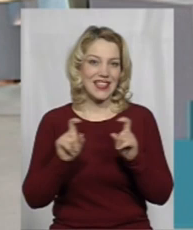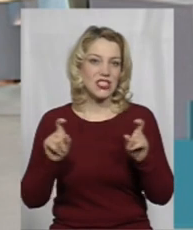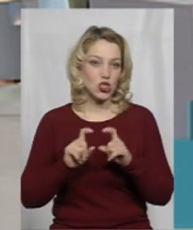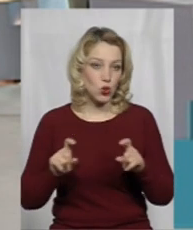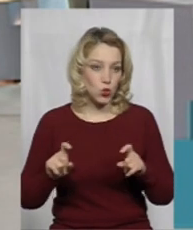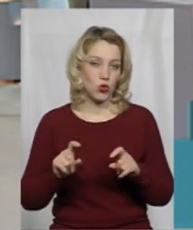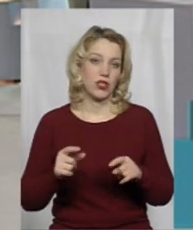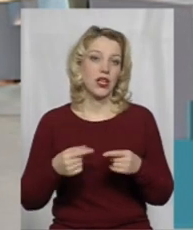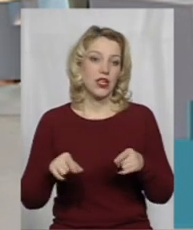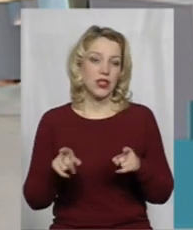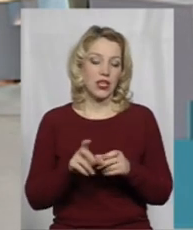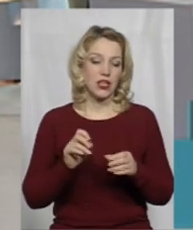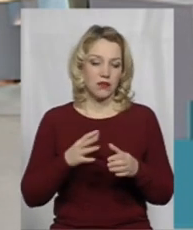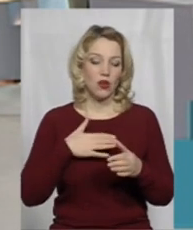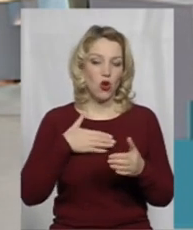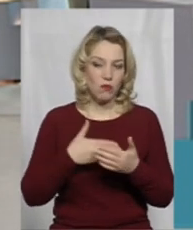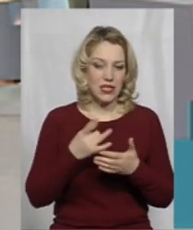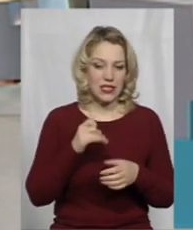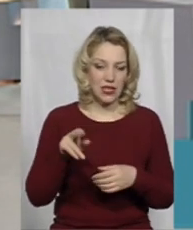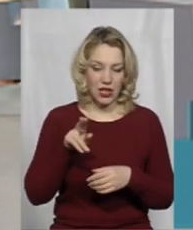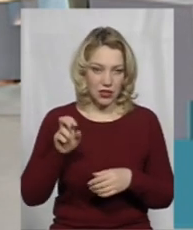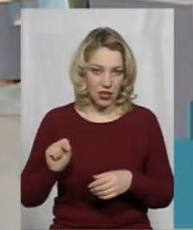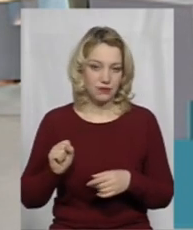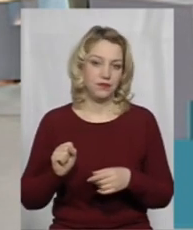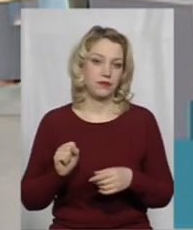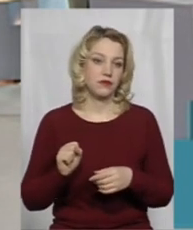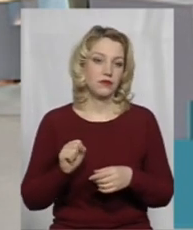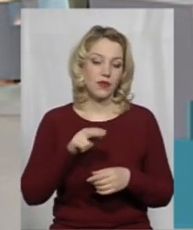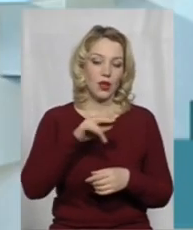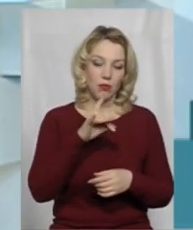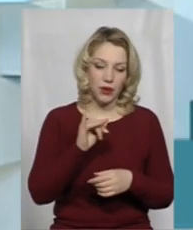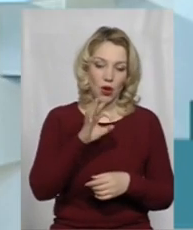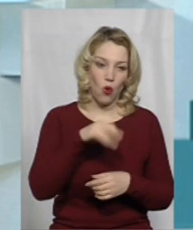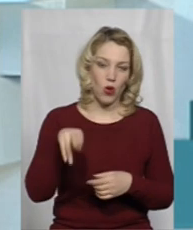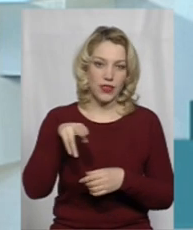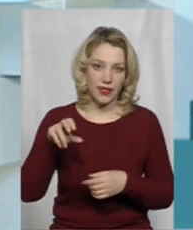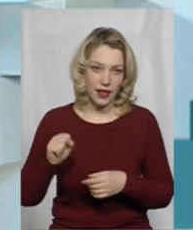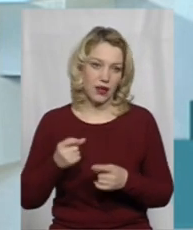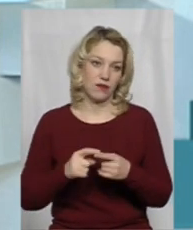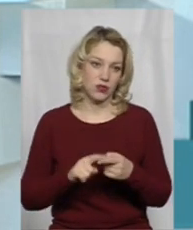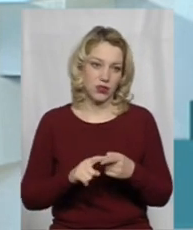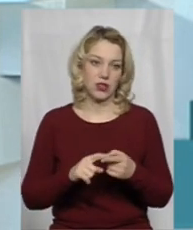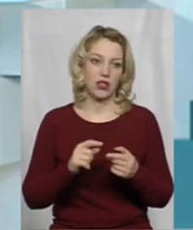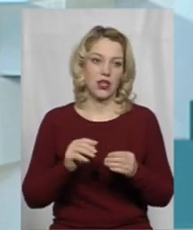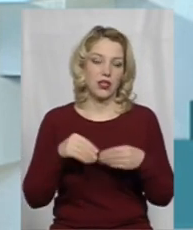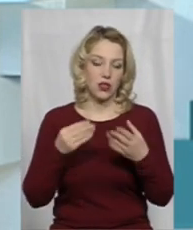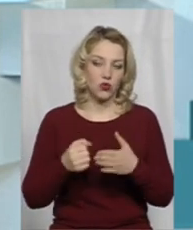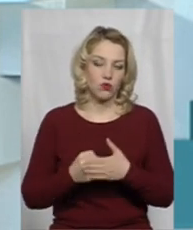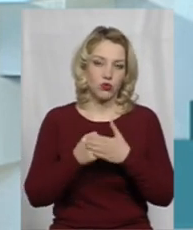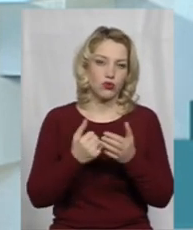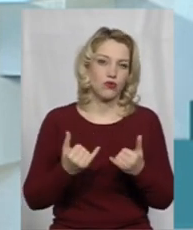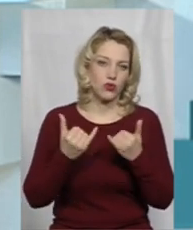такі речі, як громадська рада при Хмельницькій ОДА, звичайно, дає великий поштовх для більш покращеної роботи